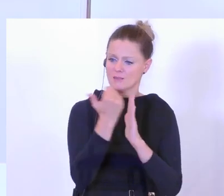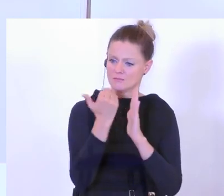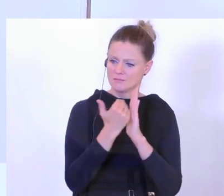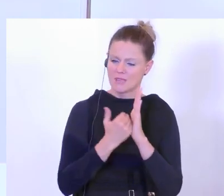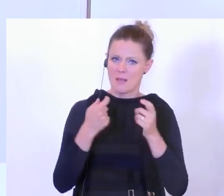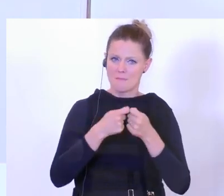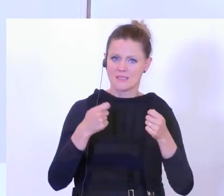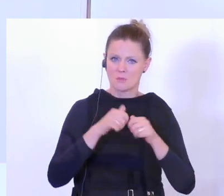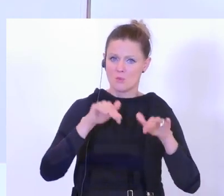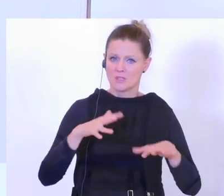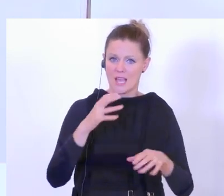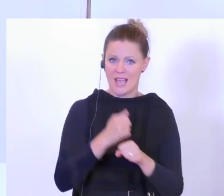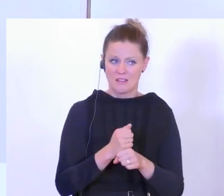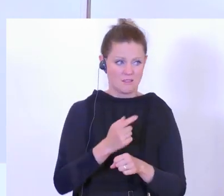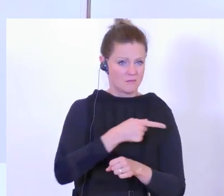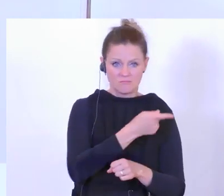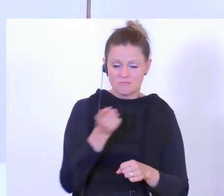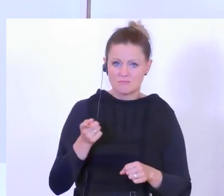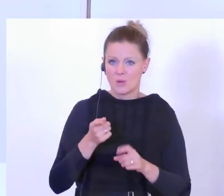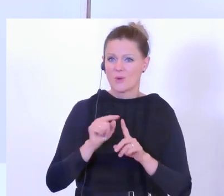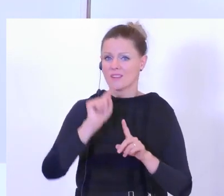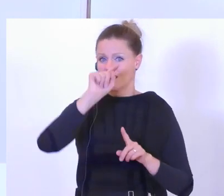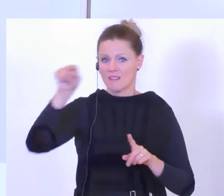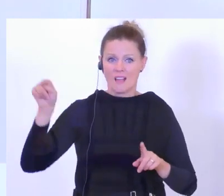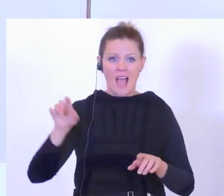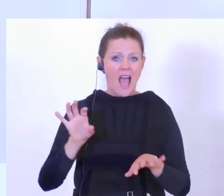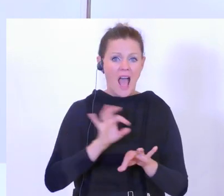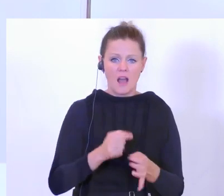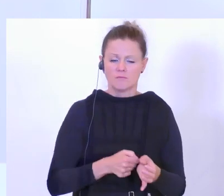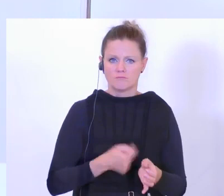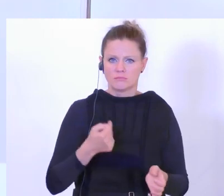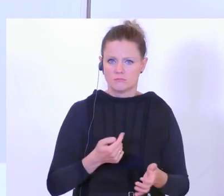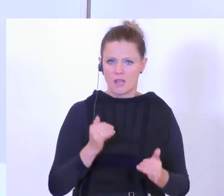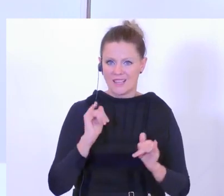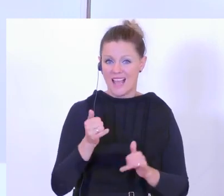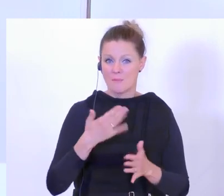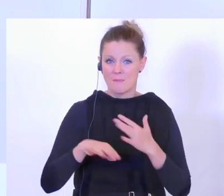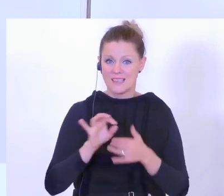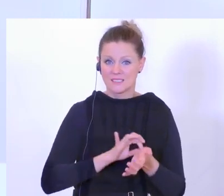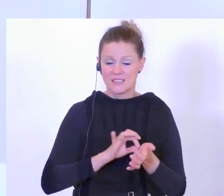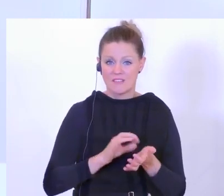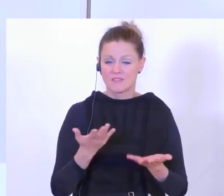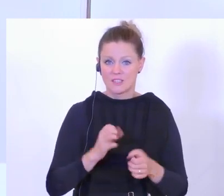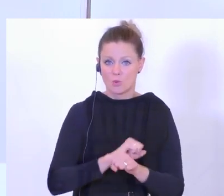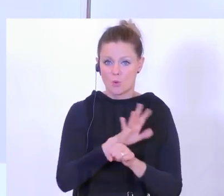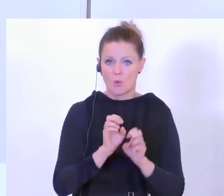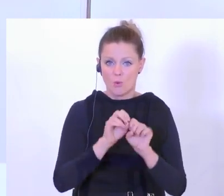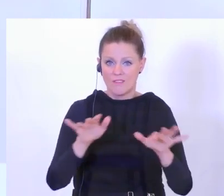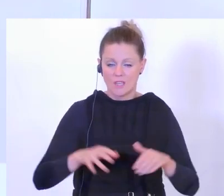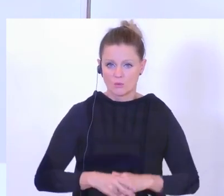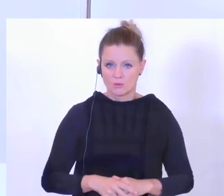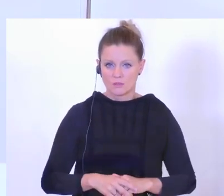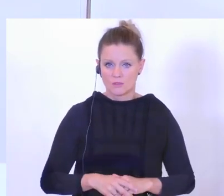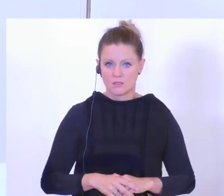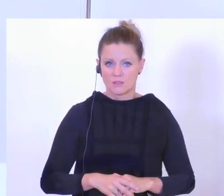es geht Ihnen genauso wie den Menschen draußen, die nerven uns eh alle. Aber in Wahrheit nervt uns am meisten das Coronavirus und